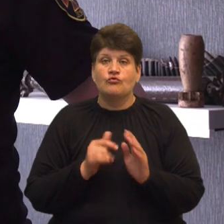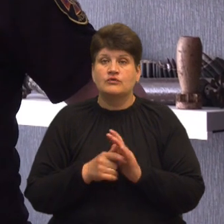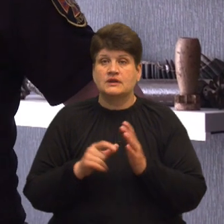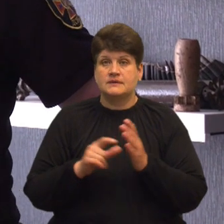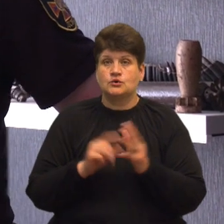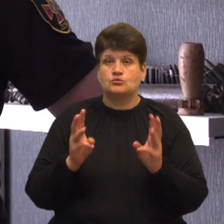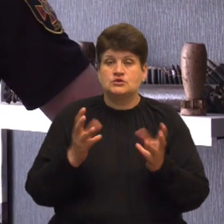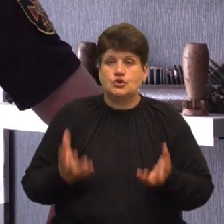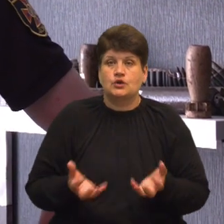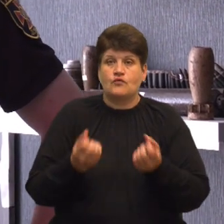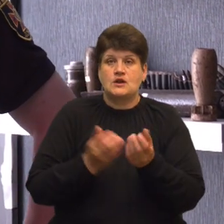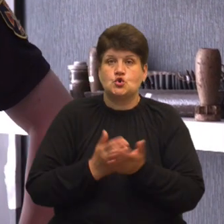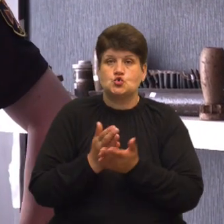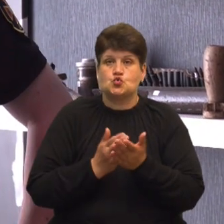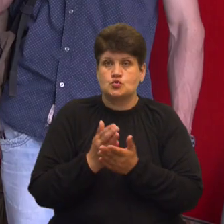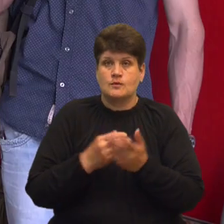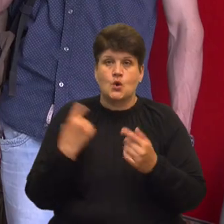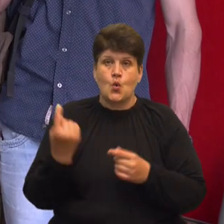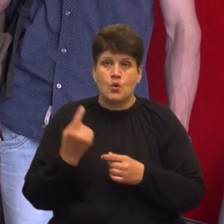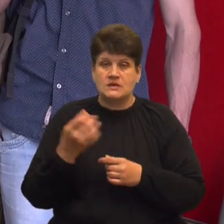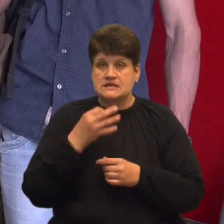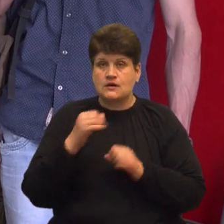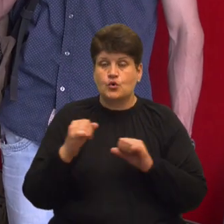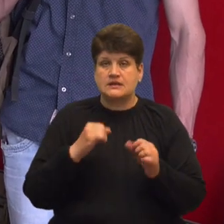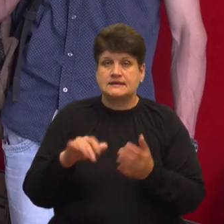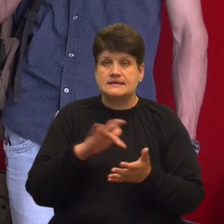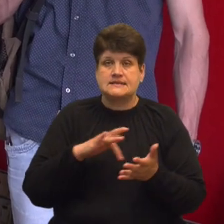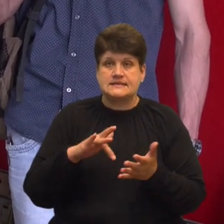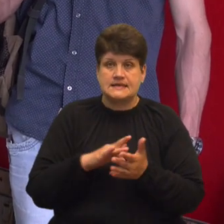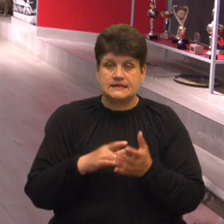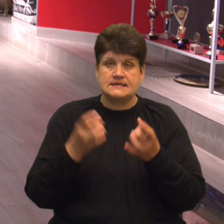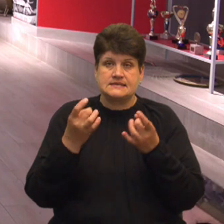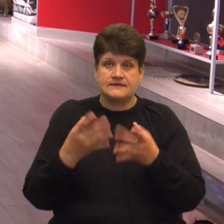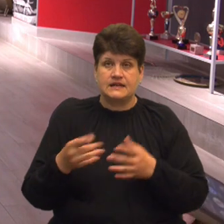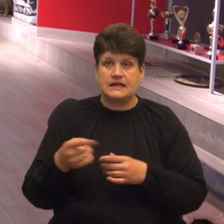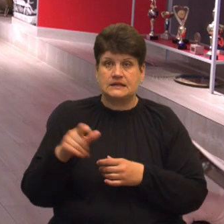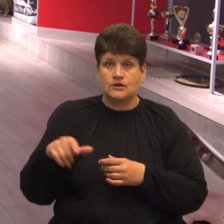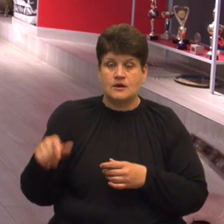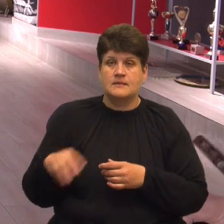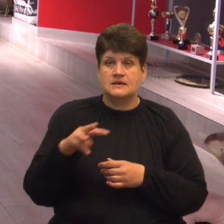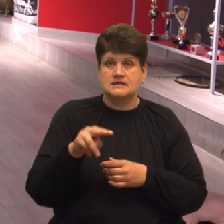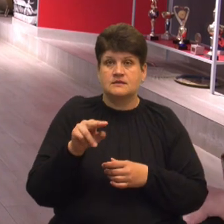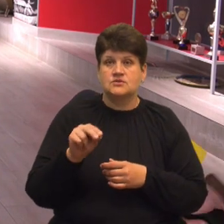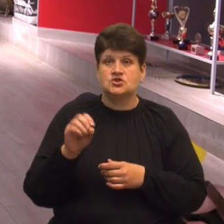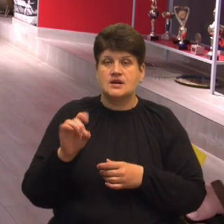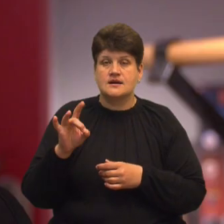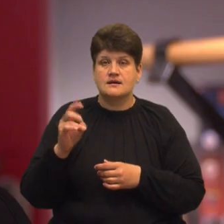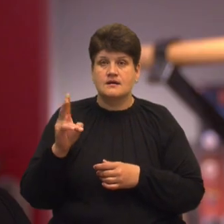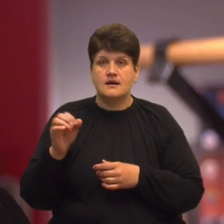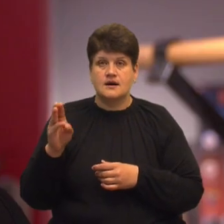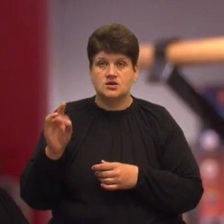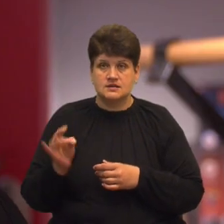-рятувальної служби області. Про це розповів координатор Центру готовності цивільних Тернопіль Максим Черкашин. За його словами, на тренінг